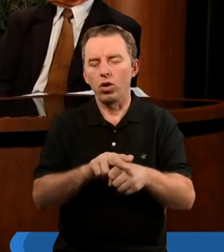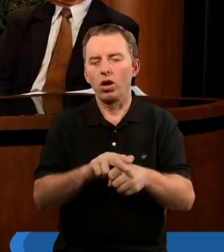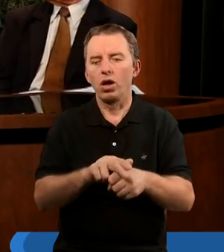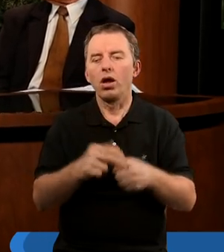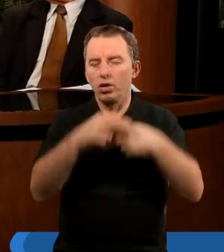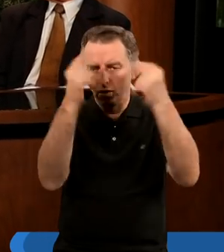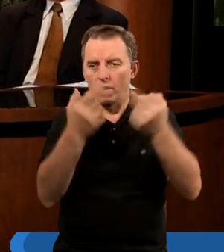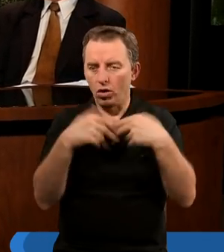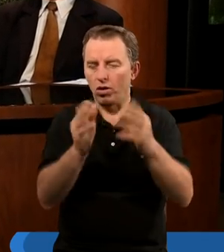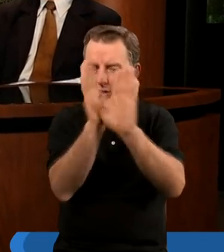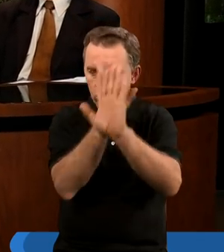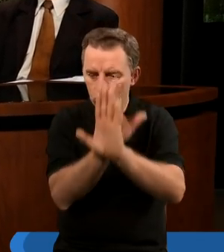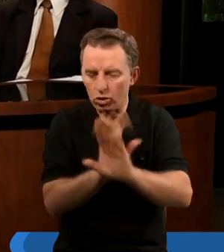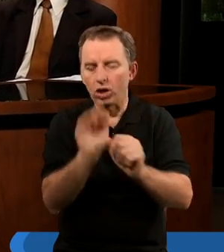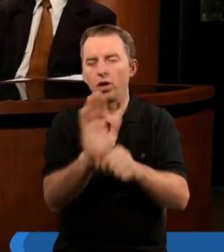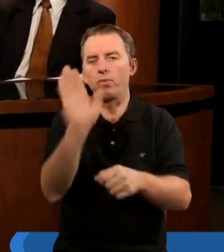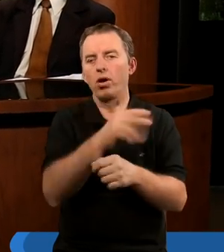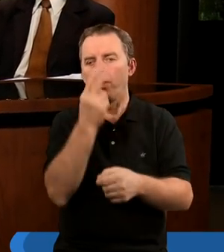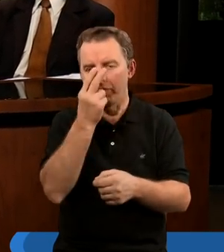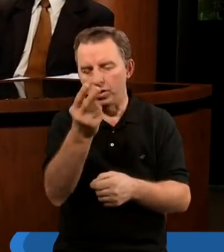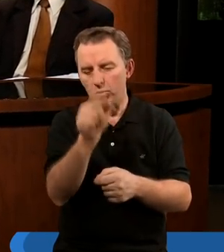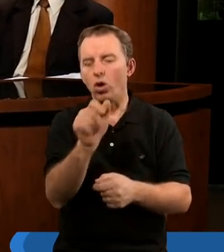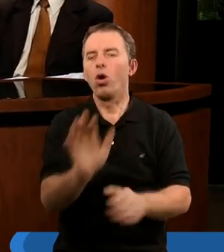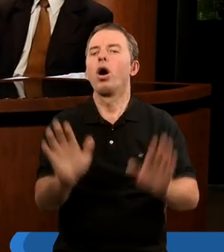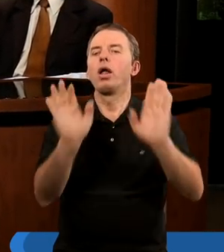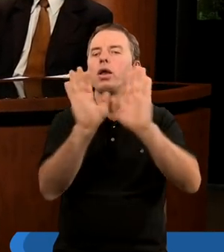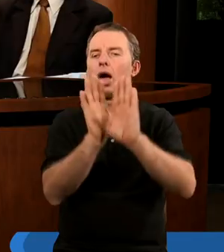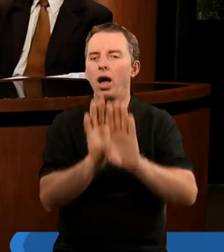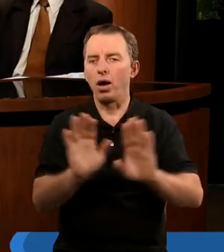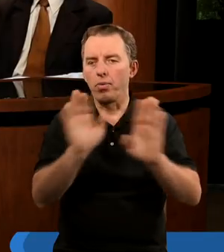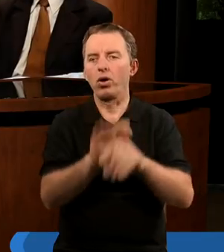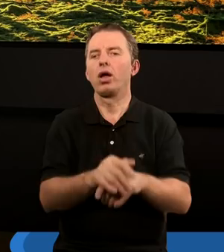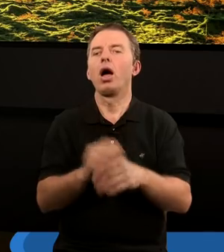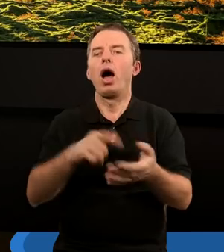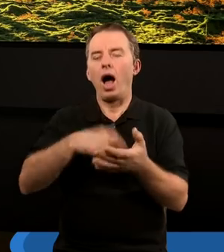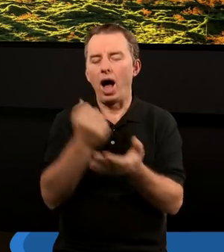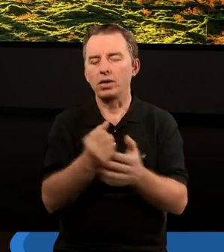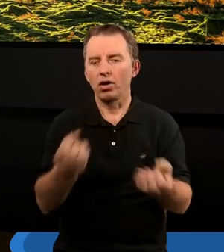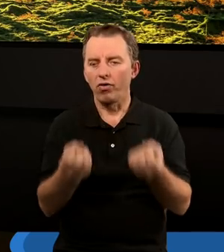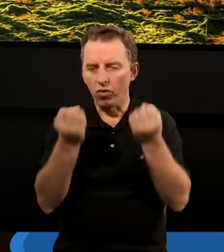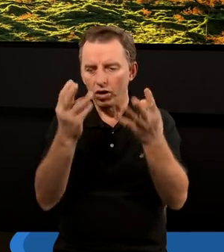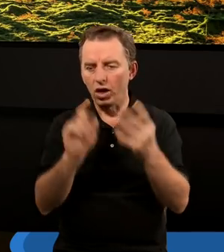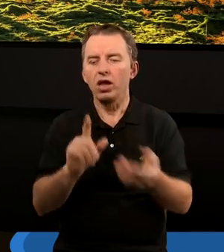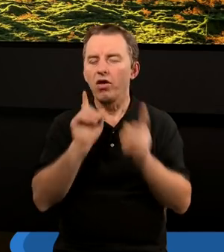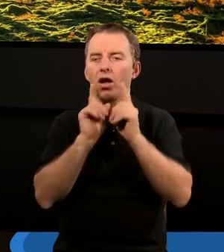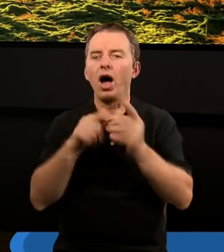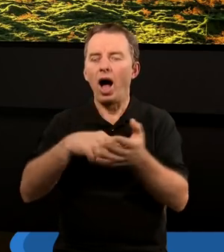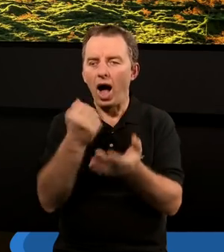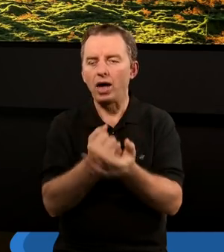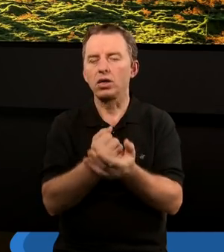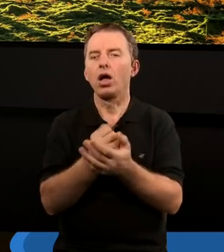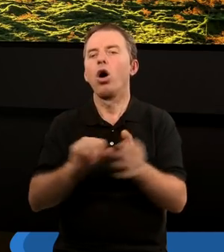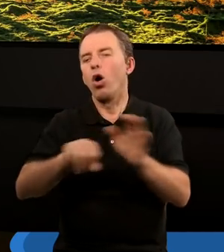widzimy, oddawana jest cześć Bogu. Widzimy to nabożeństwo, a więc fakt stworzenia i fakt odkupienia,